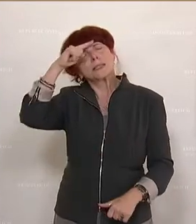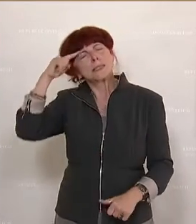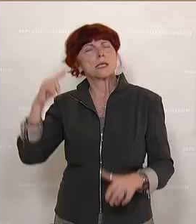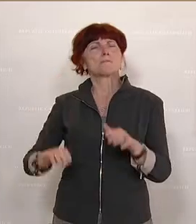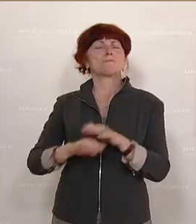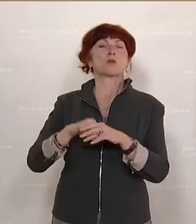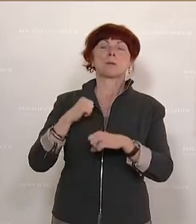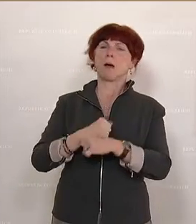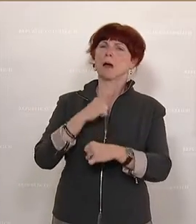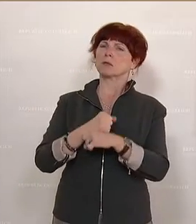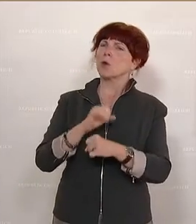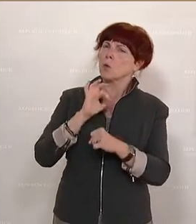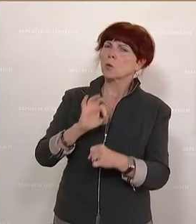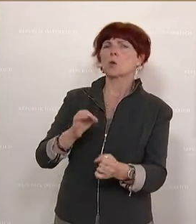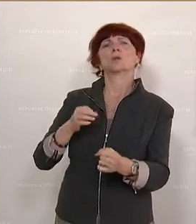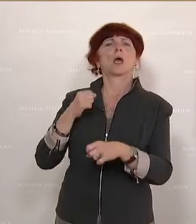tolle Regierungsarbeit.